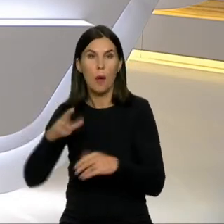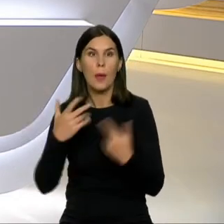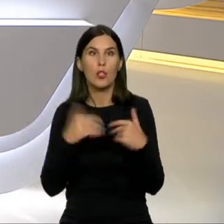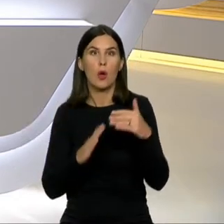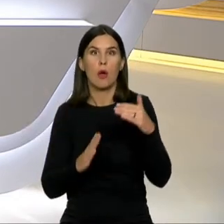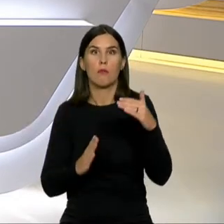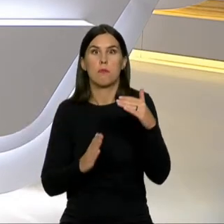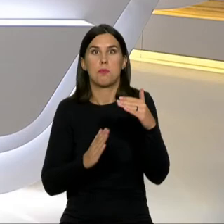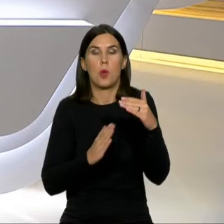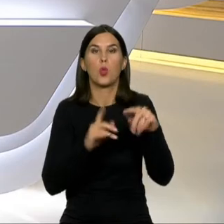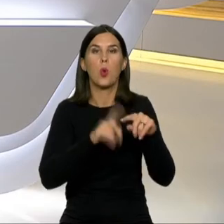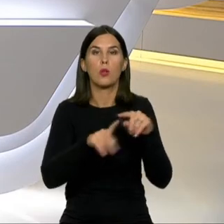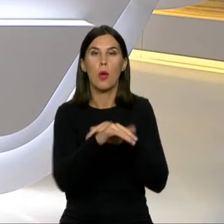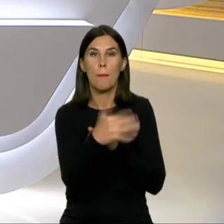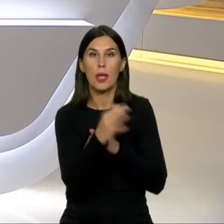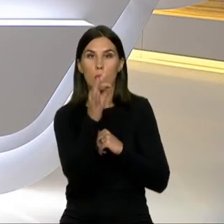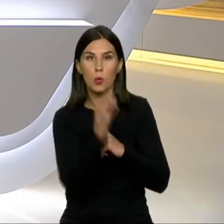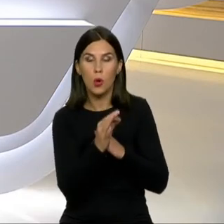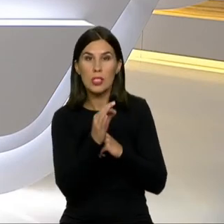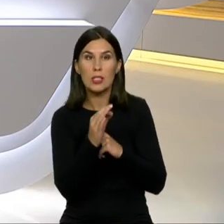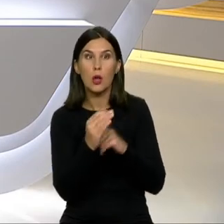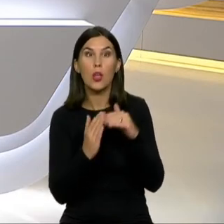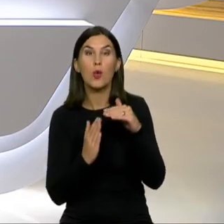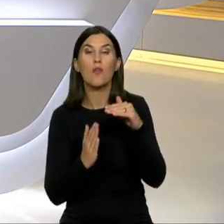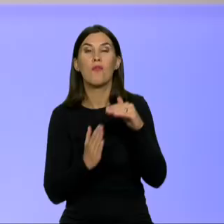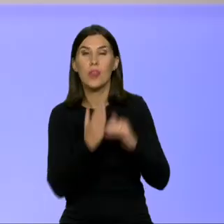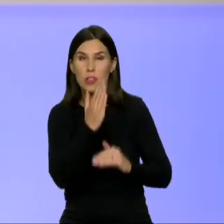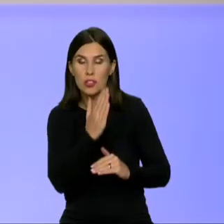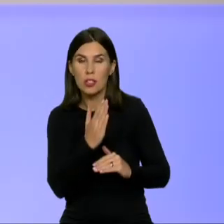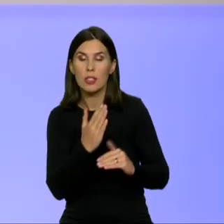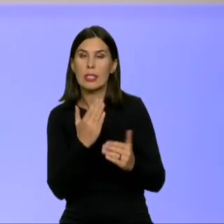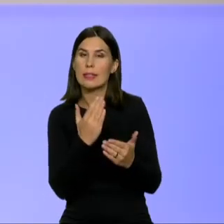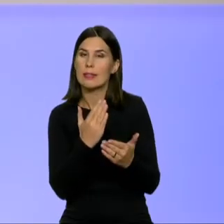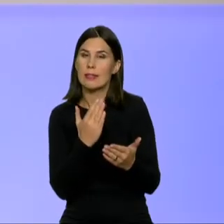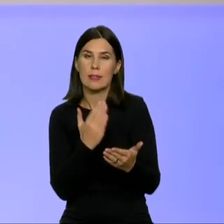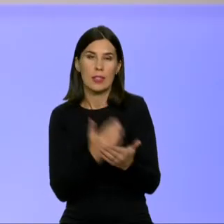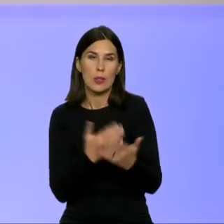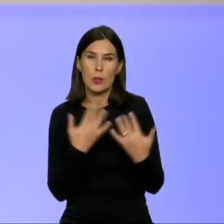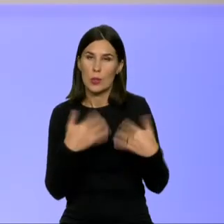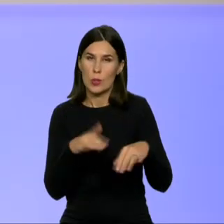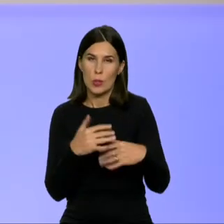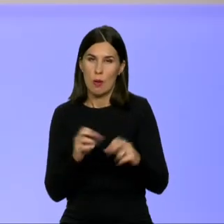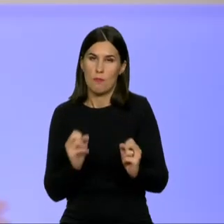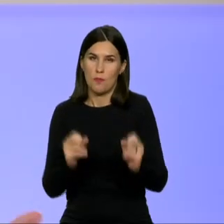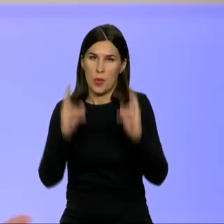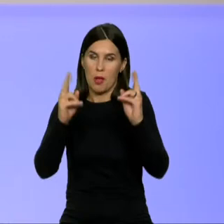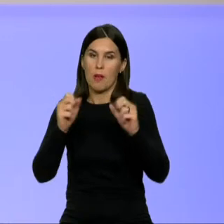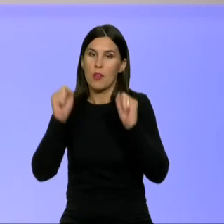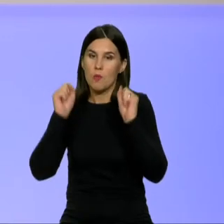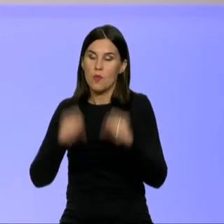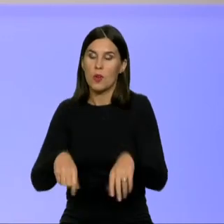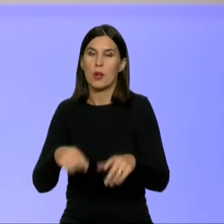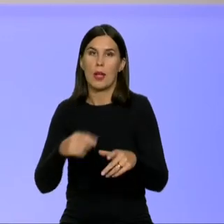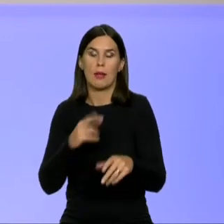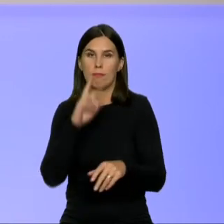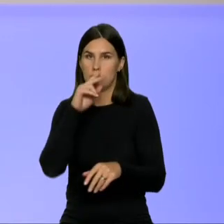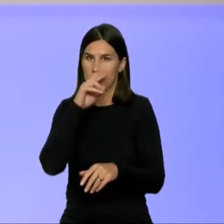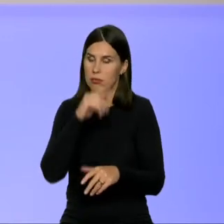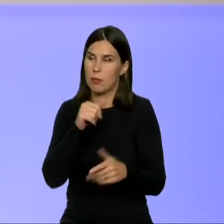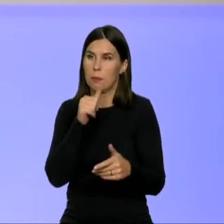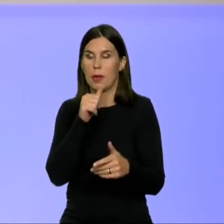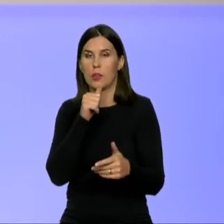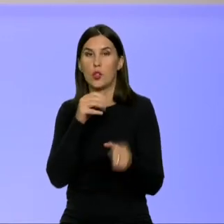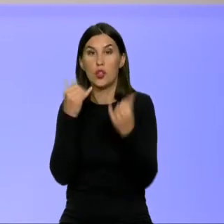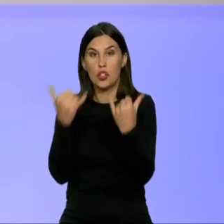tokia pavojinga zona ir virš tos rodonos linijos jau tarptautinės rinkos pakankamai skaudžiai gali bausti. Kaip pavyzdžiui, šiandien